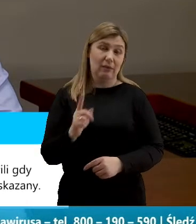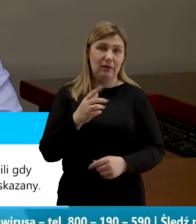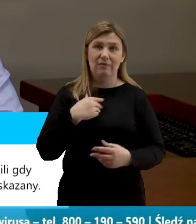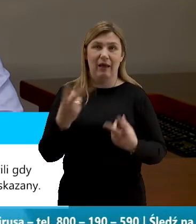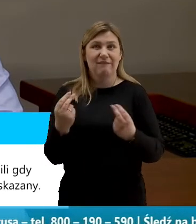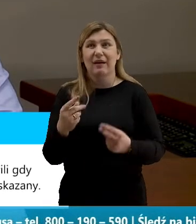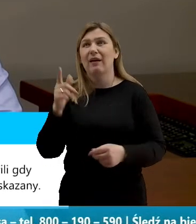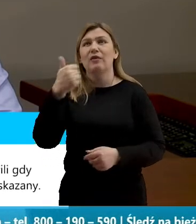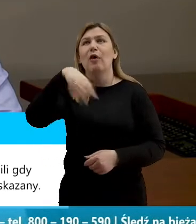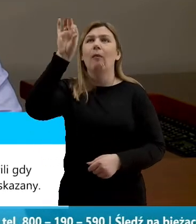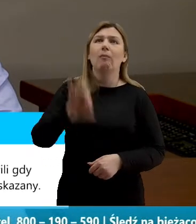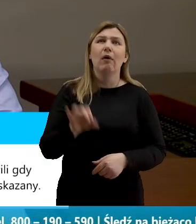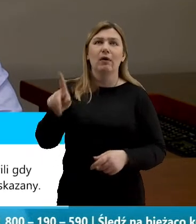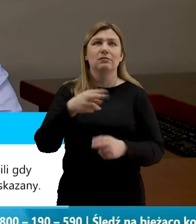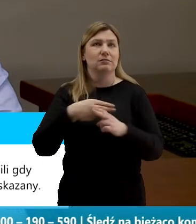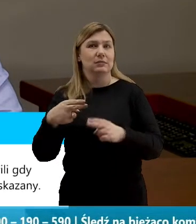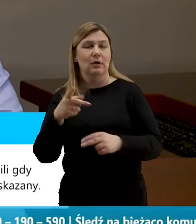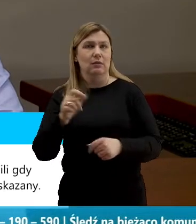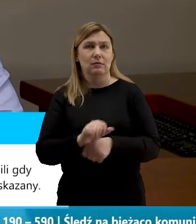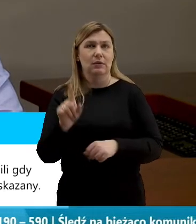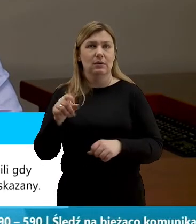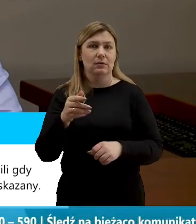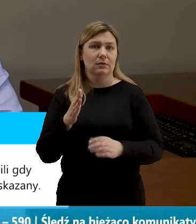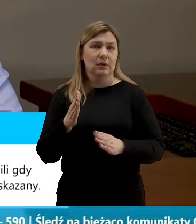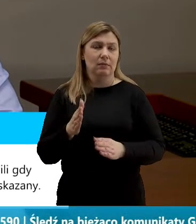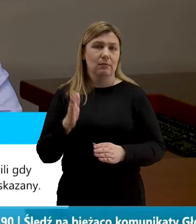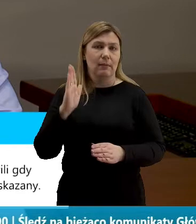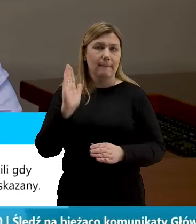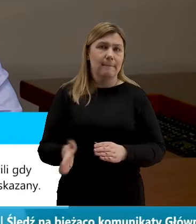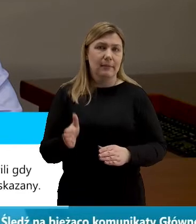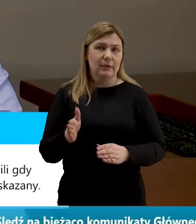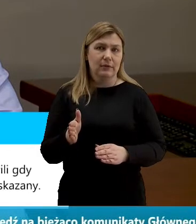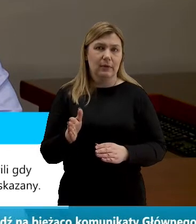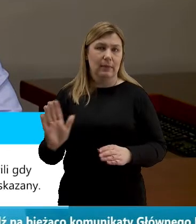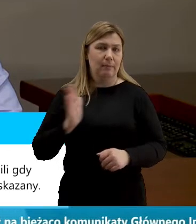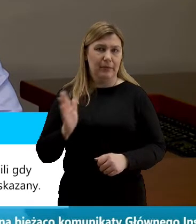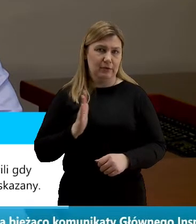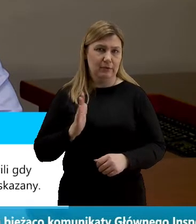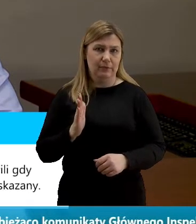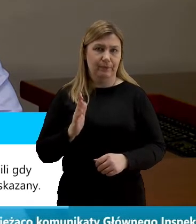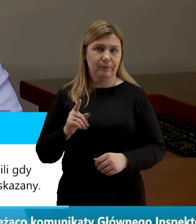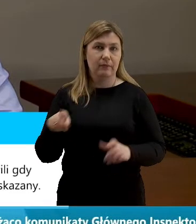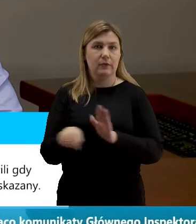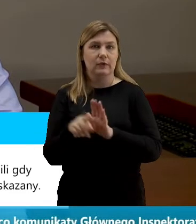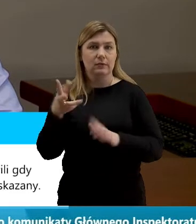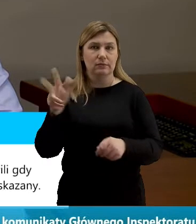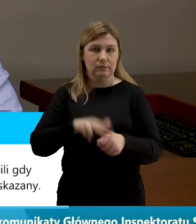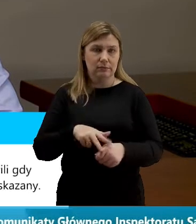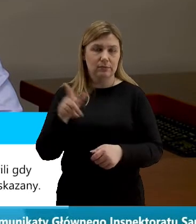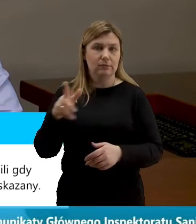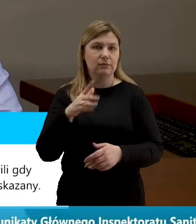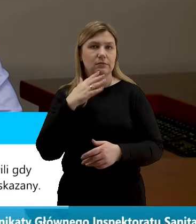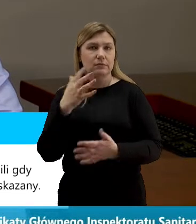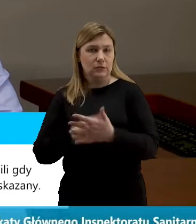gwarantuję to w 100% tego, że będą one bezpieczne dla tych, którzy z tej